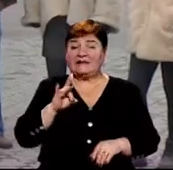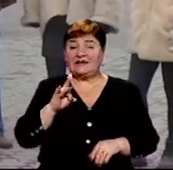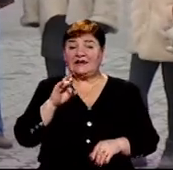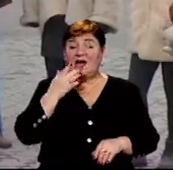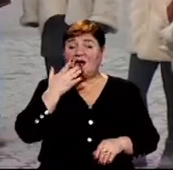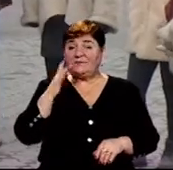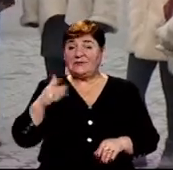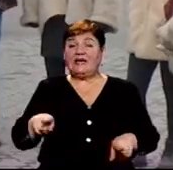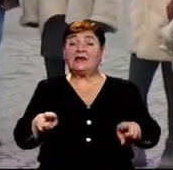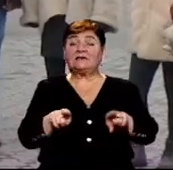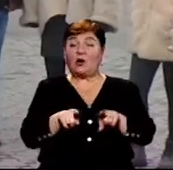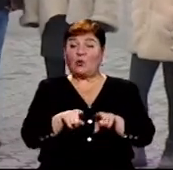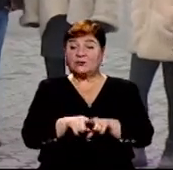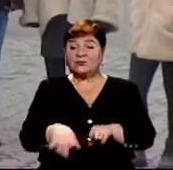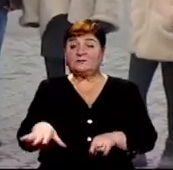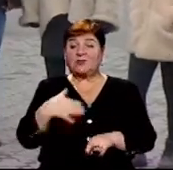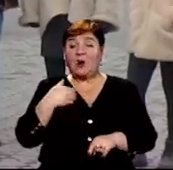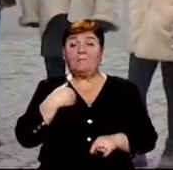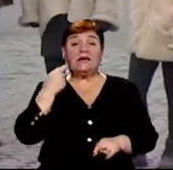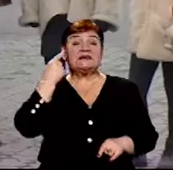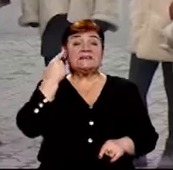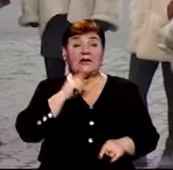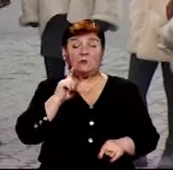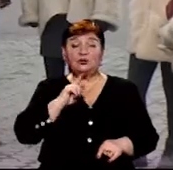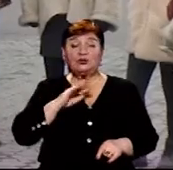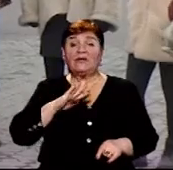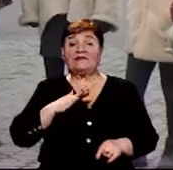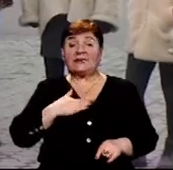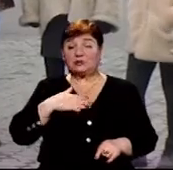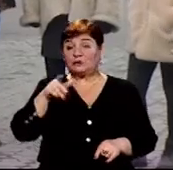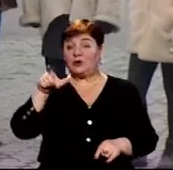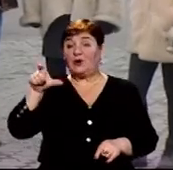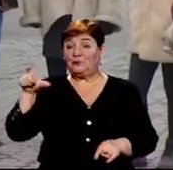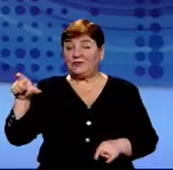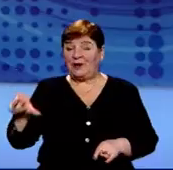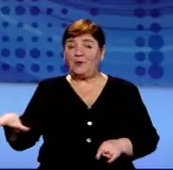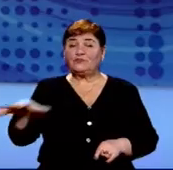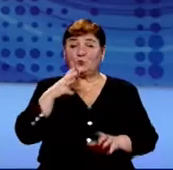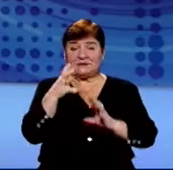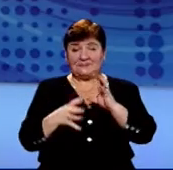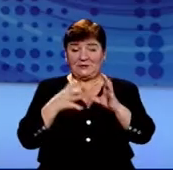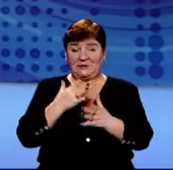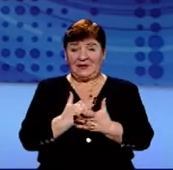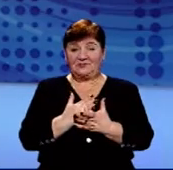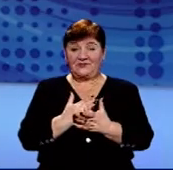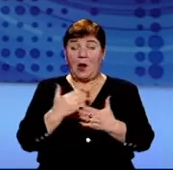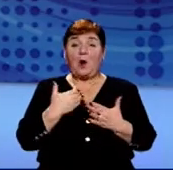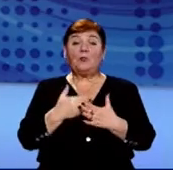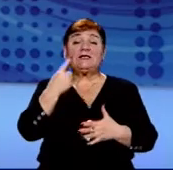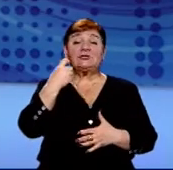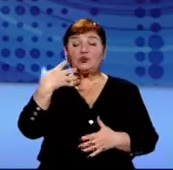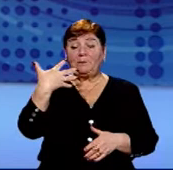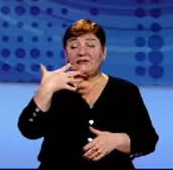Штатів Америки і також Європи, тому що ми знаємо, що нашого люду є по всьому світу». Понад 150